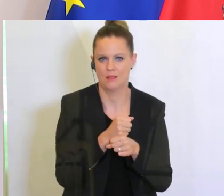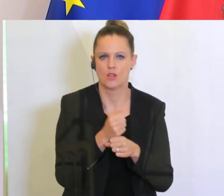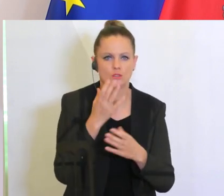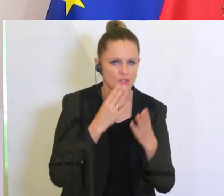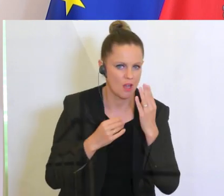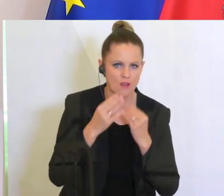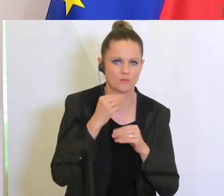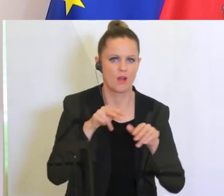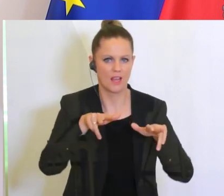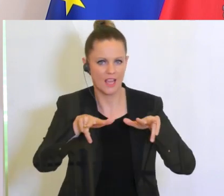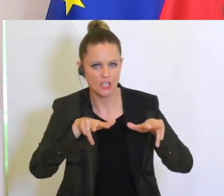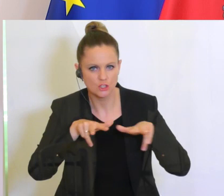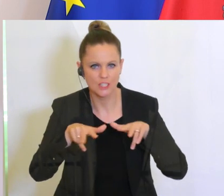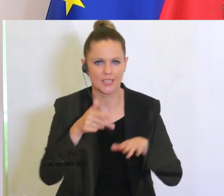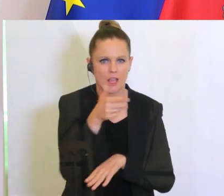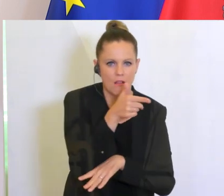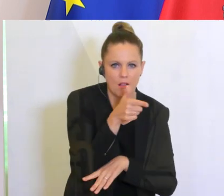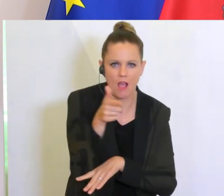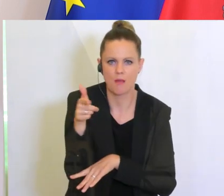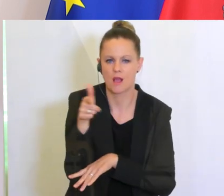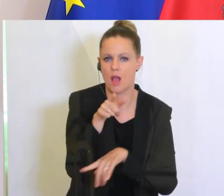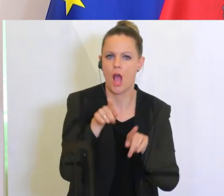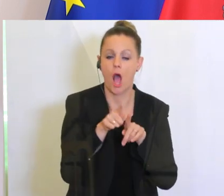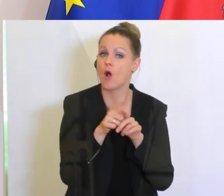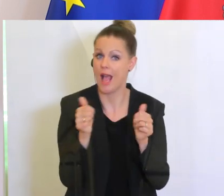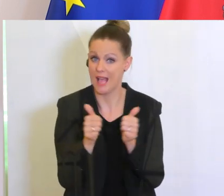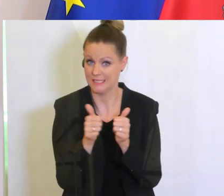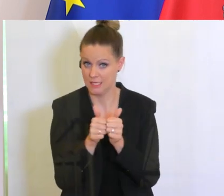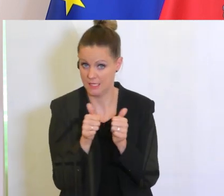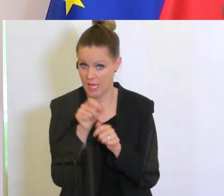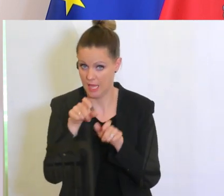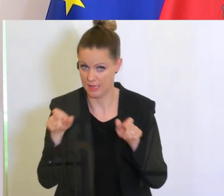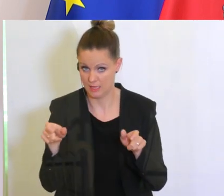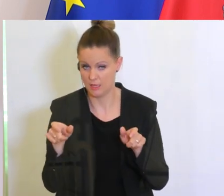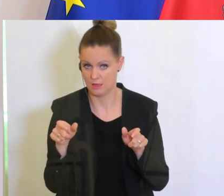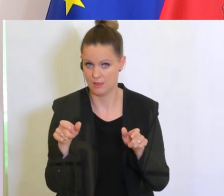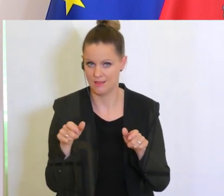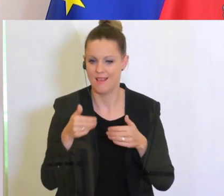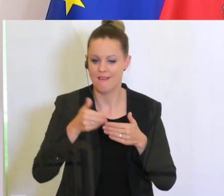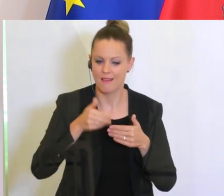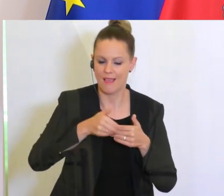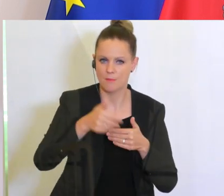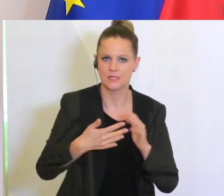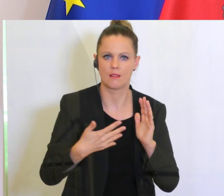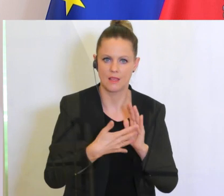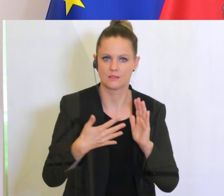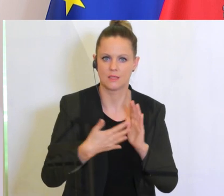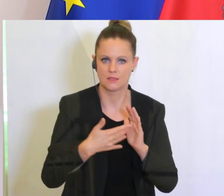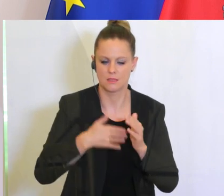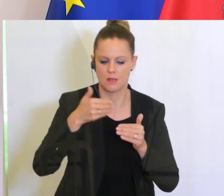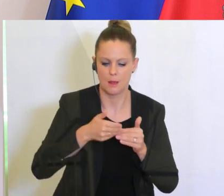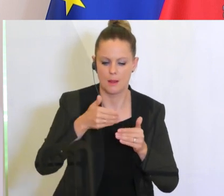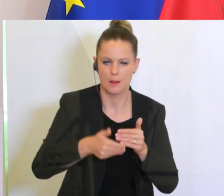Schauspielerinnen, Regie, Kamera, aber natürlich auch die unmittelbaren Assistenten dieser Gewerke werden regelmäßig getestet in sehr kurzen